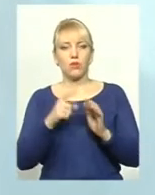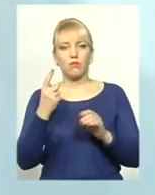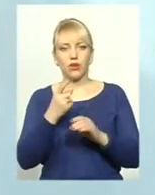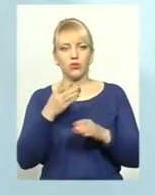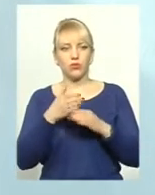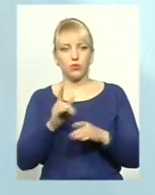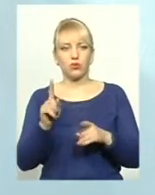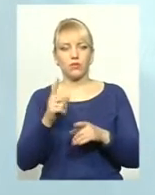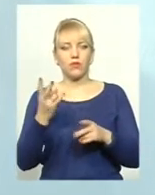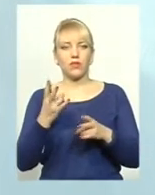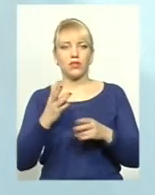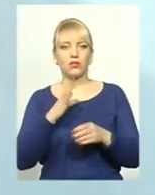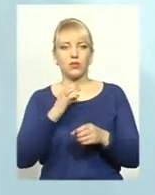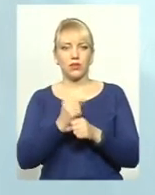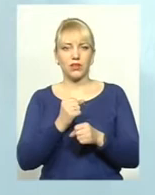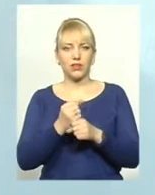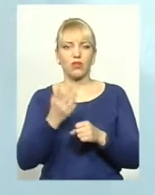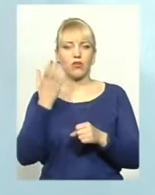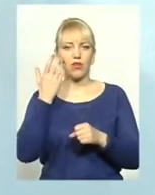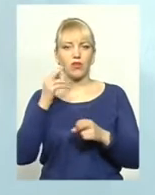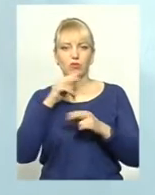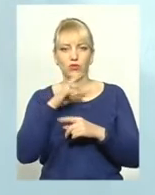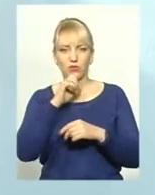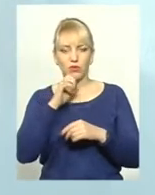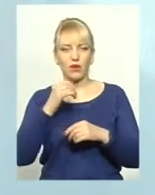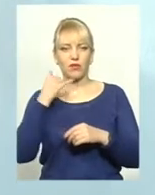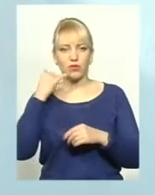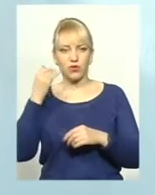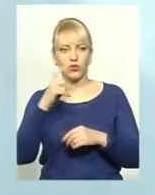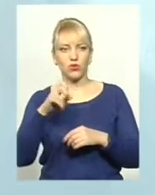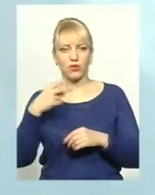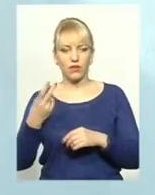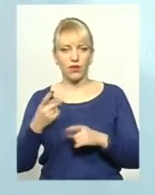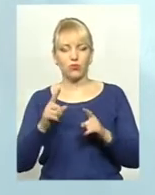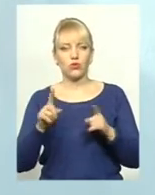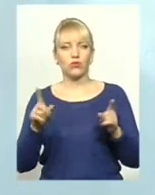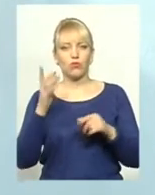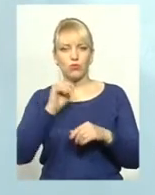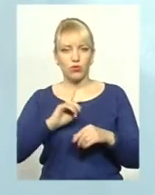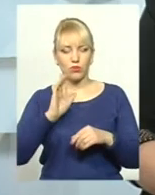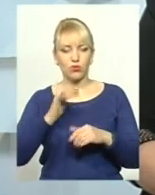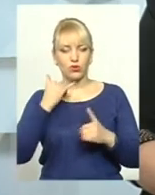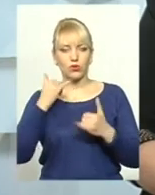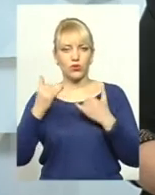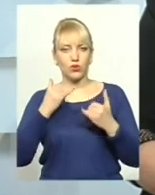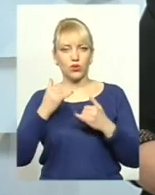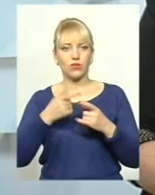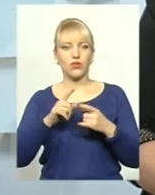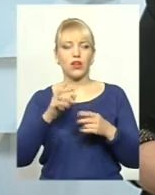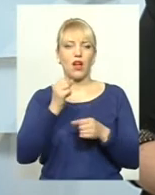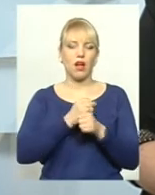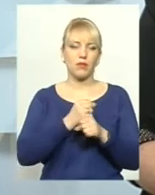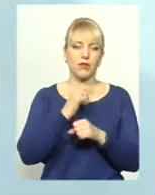повинна людина зробити, коли бачить отруйну собаку, це набрати 102 в поліції. Тому що поки вони будуть шукати аптеку, шукати